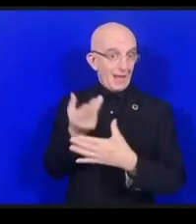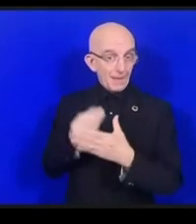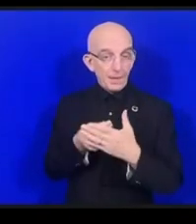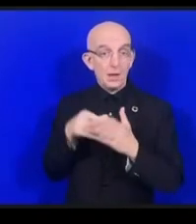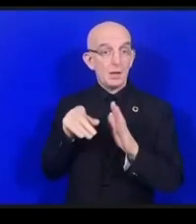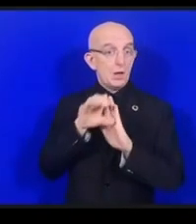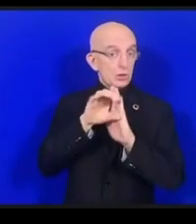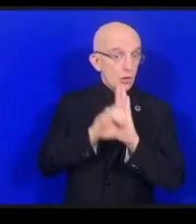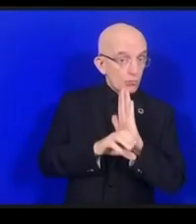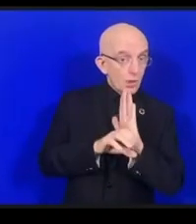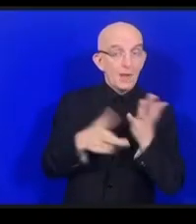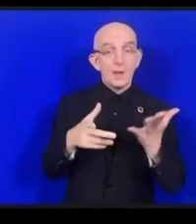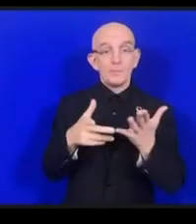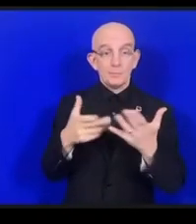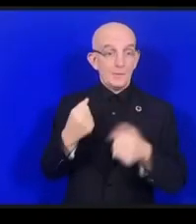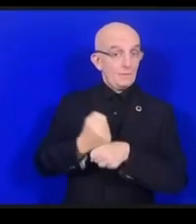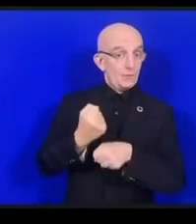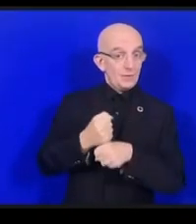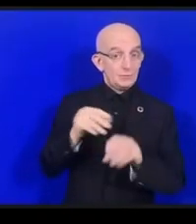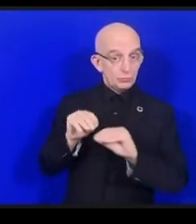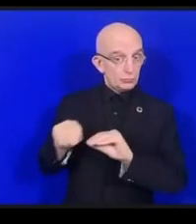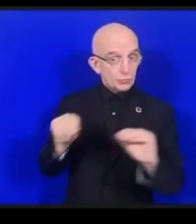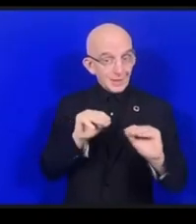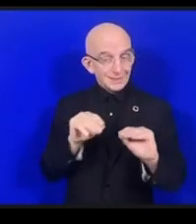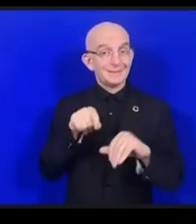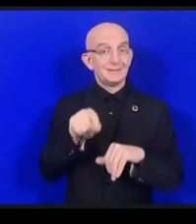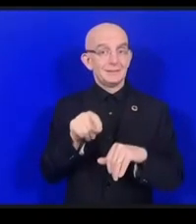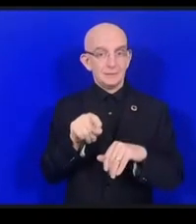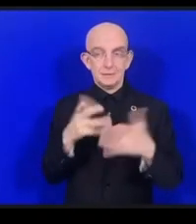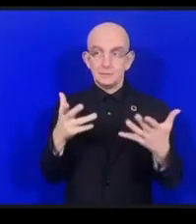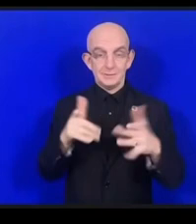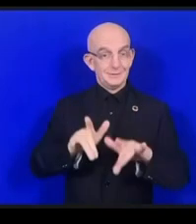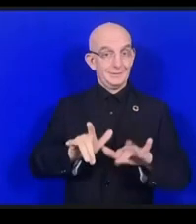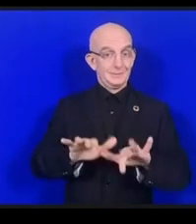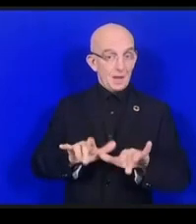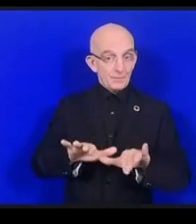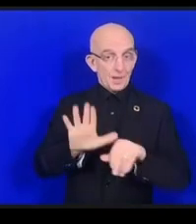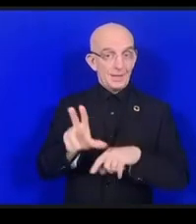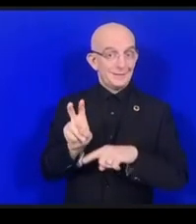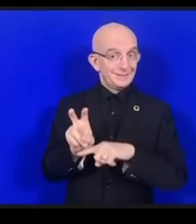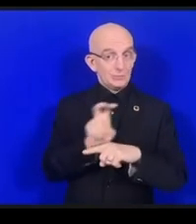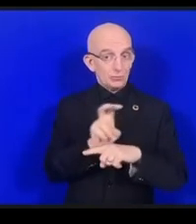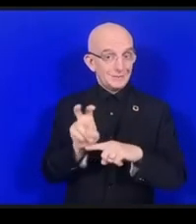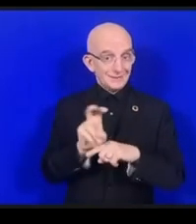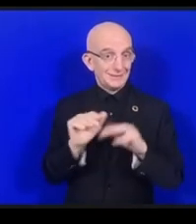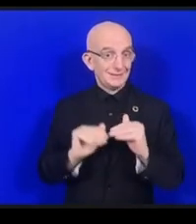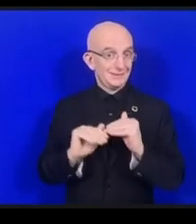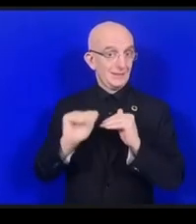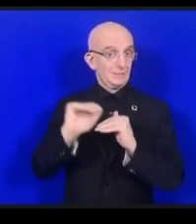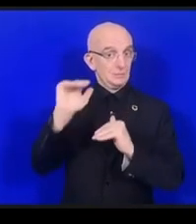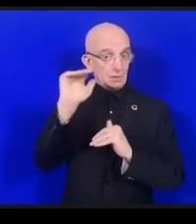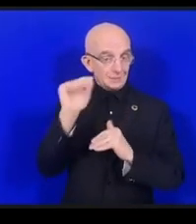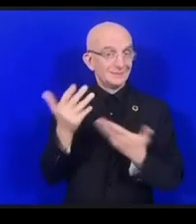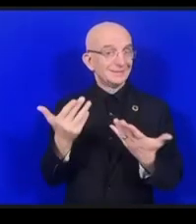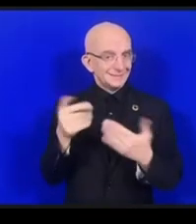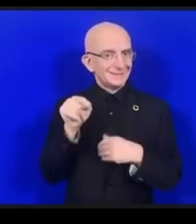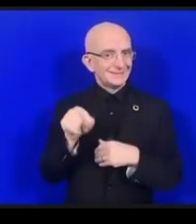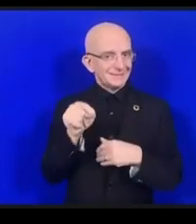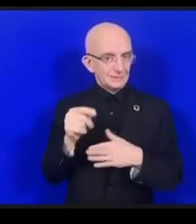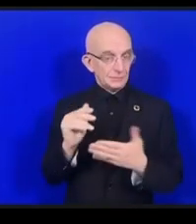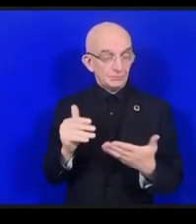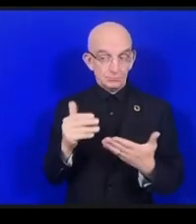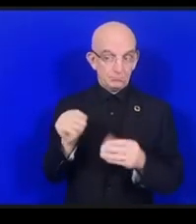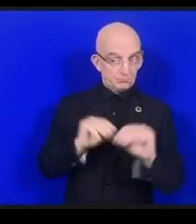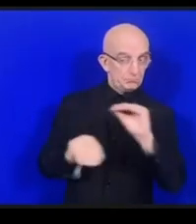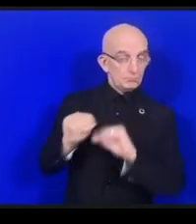作っていますサイバーセキュリティハブというのを作ってそこで業界それから教育者など